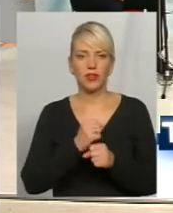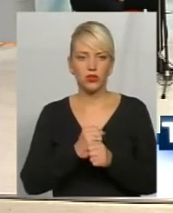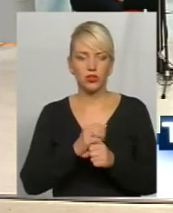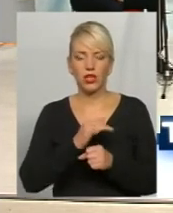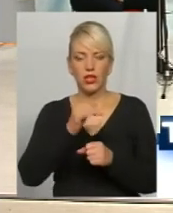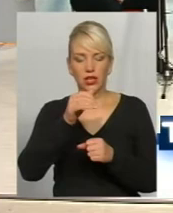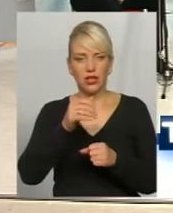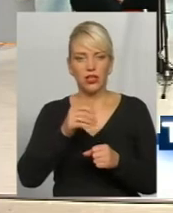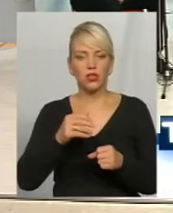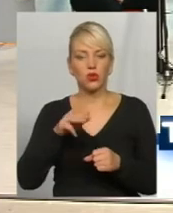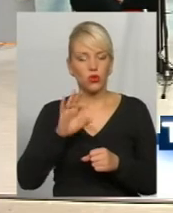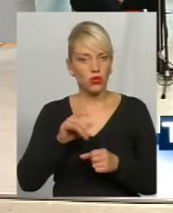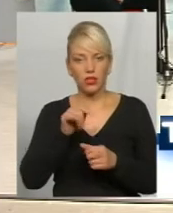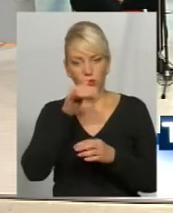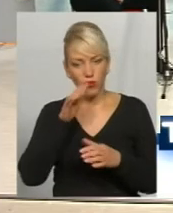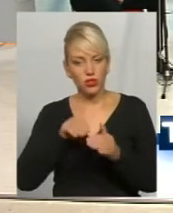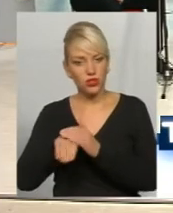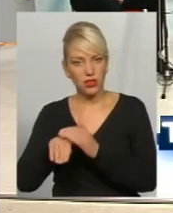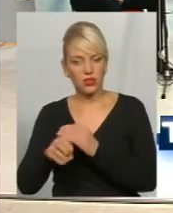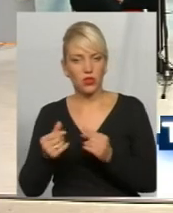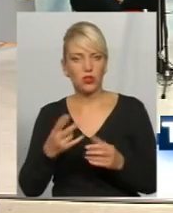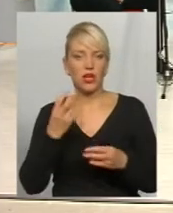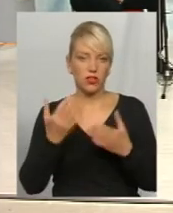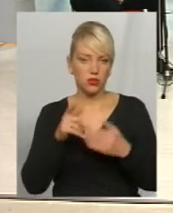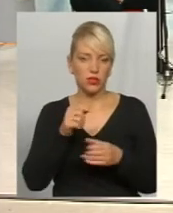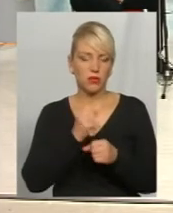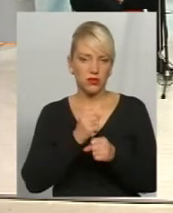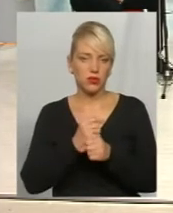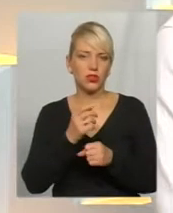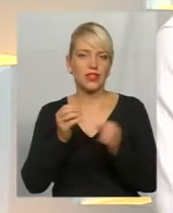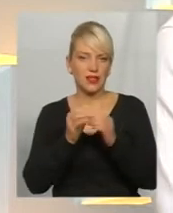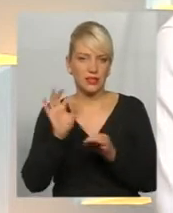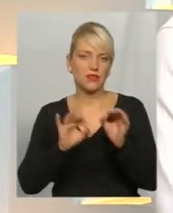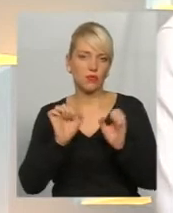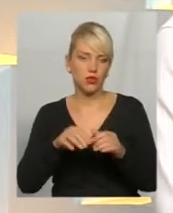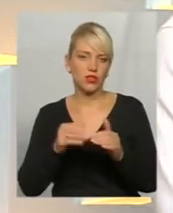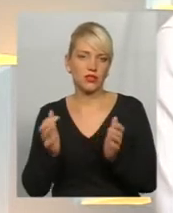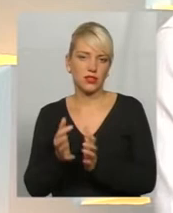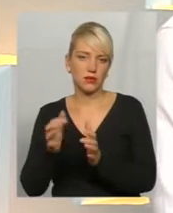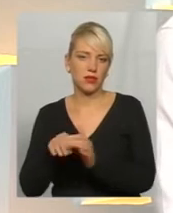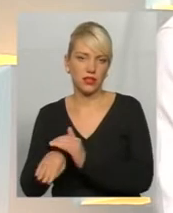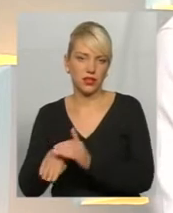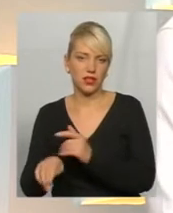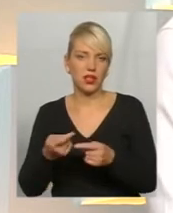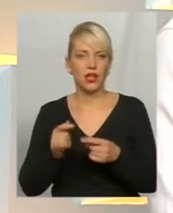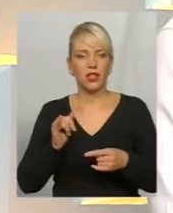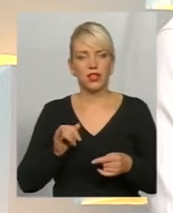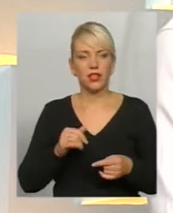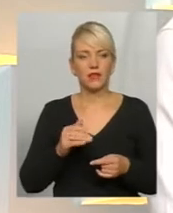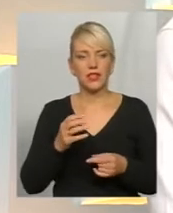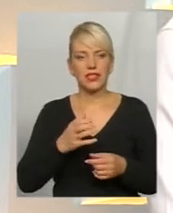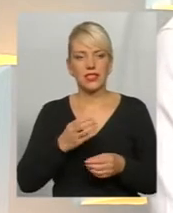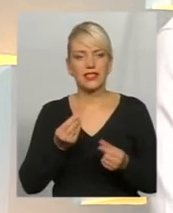можеш відкладати. Страхи компаній сьогодні дивляться на клієнтів, не як на тих, на кого можуть наживитися,